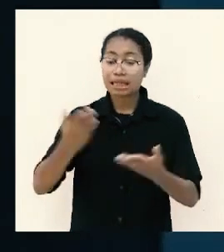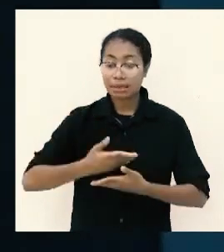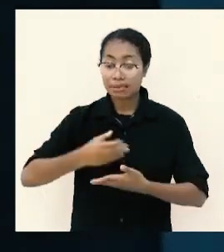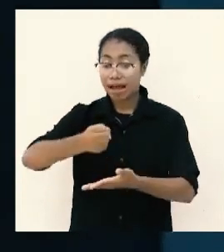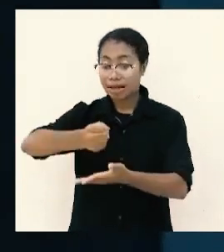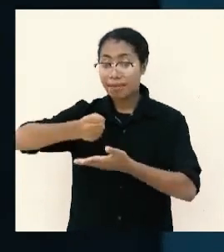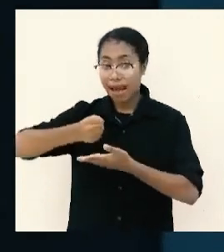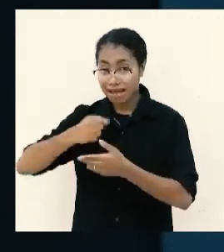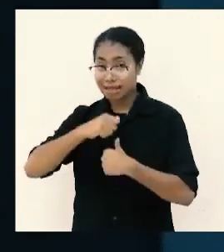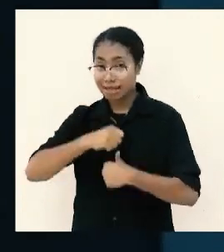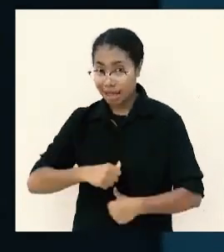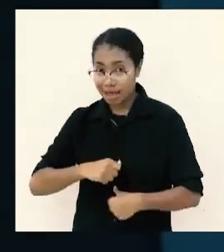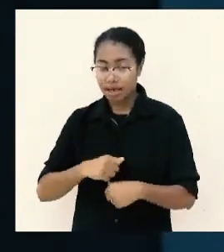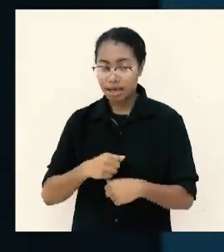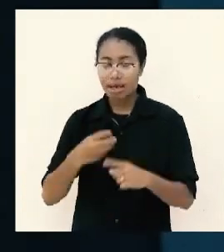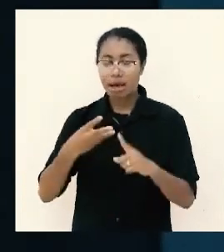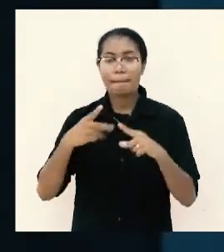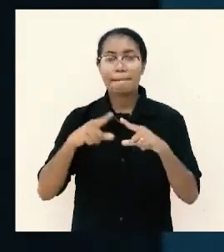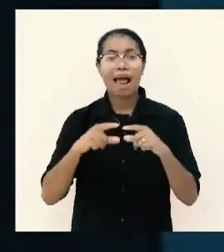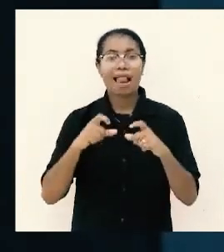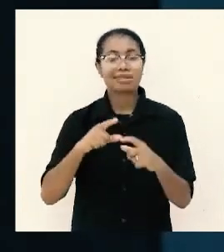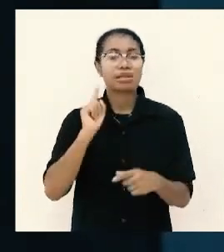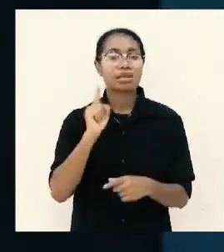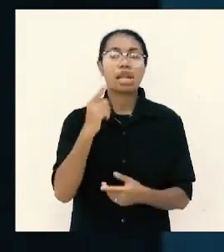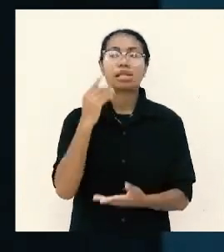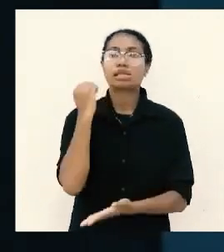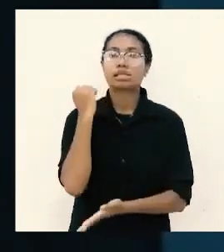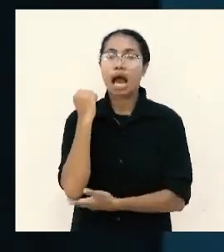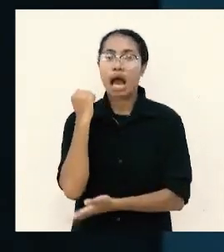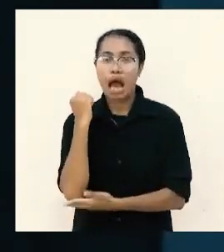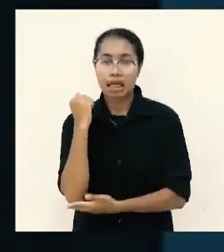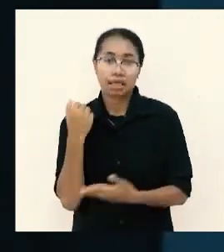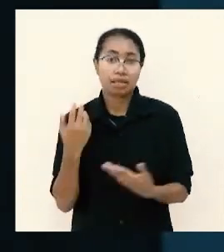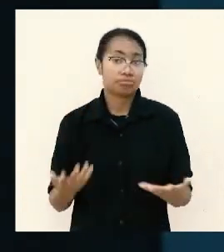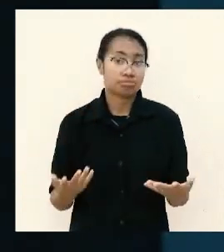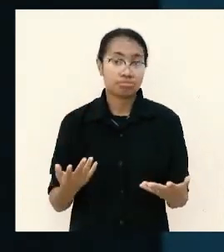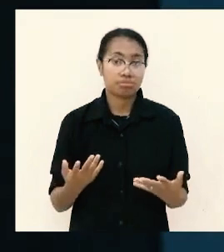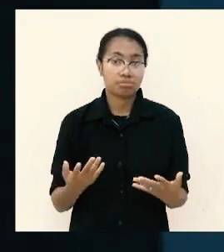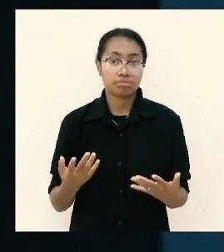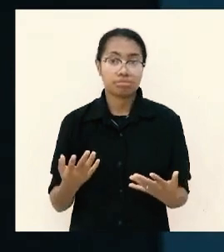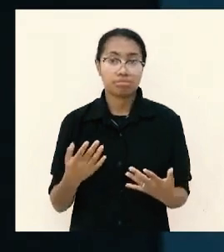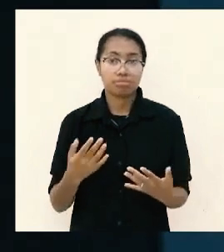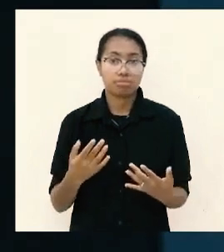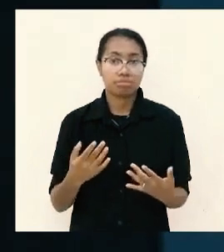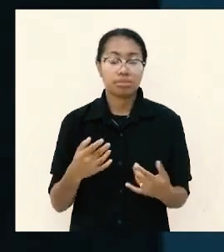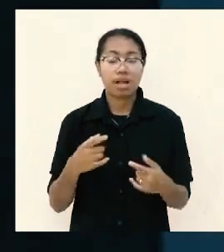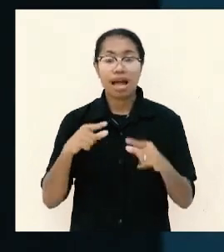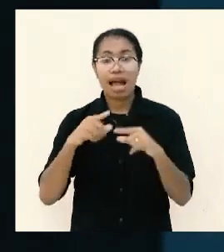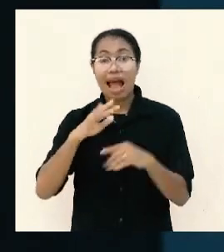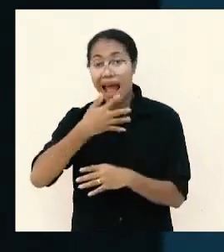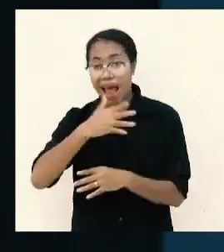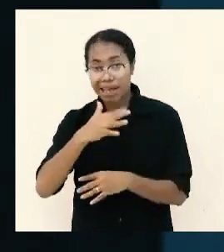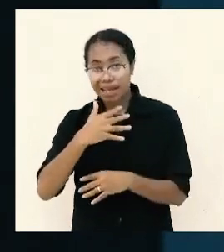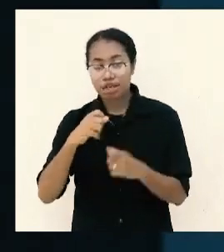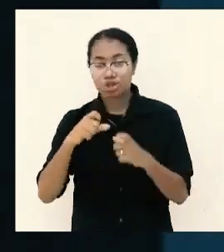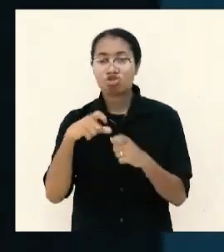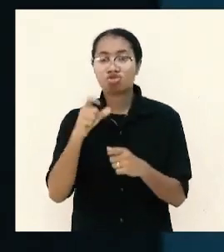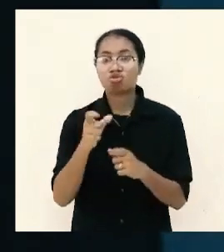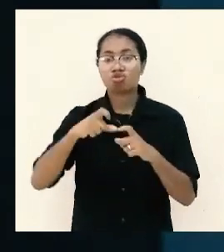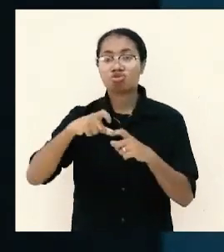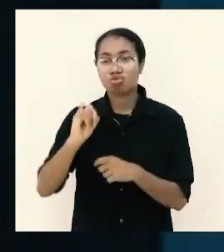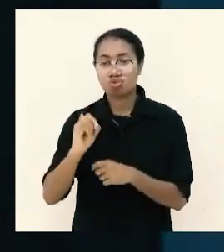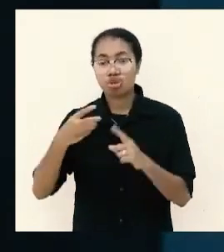balasnya dengan kejahatan air air susu dibalas dengan air